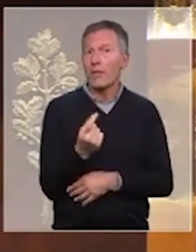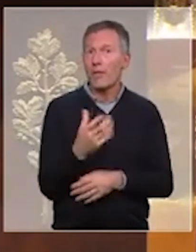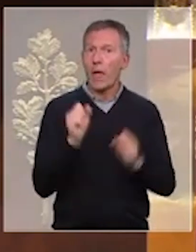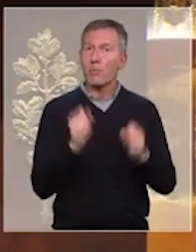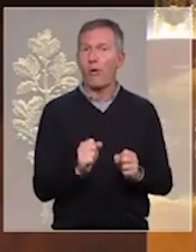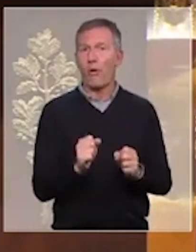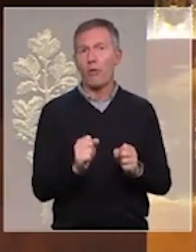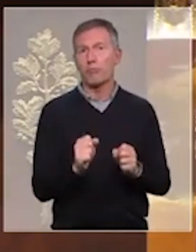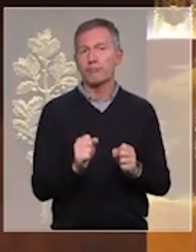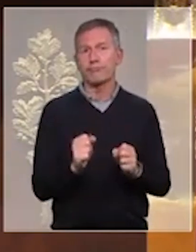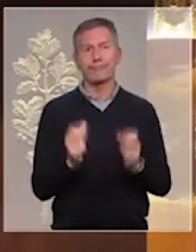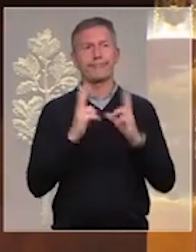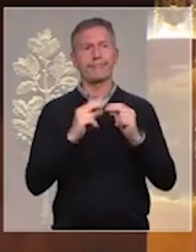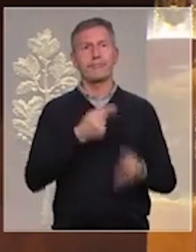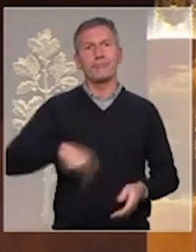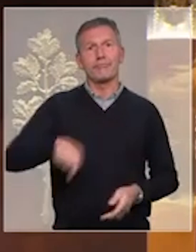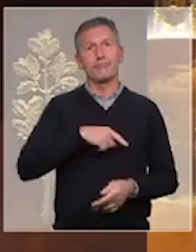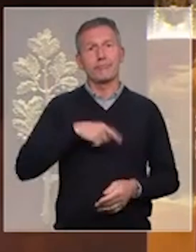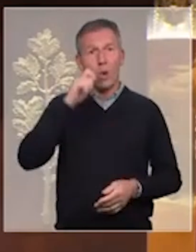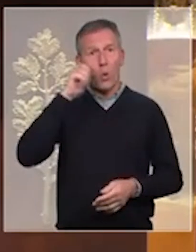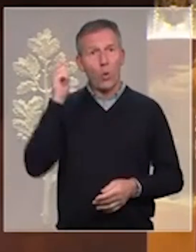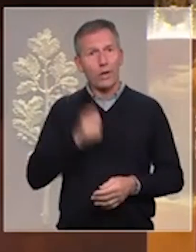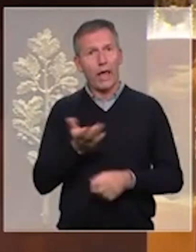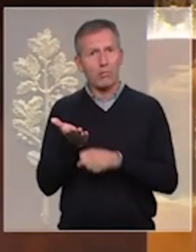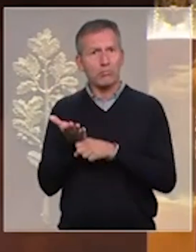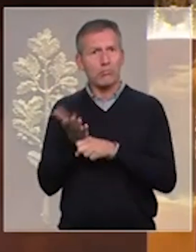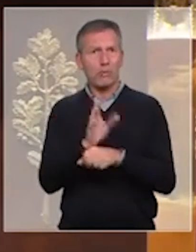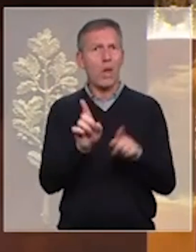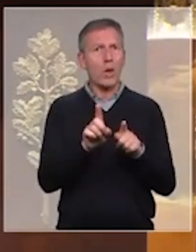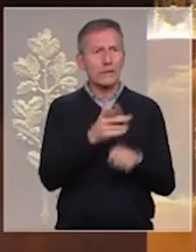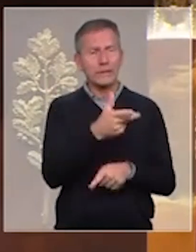entendre les Ukrainiens et puissent voir